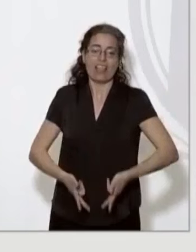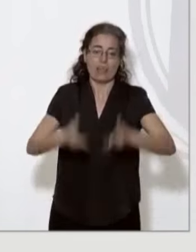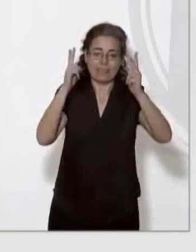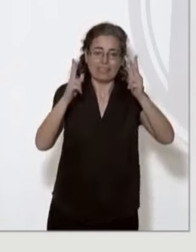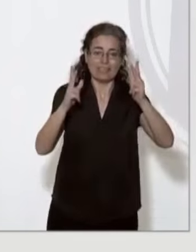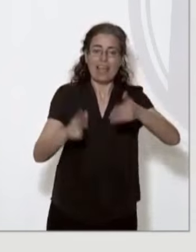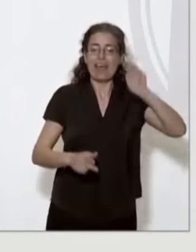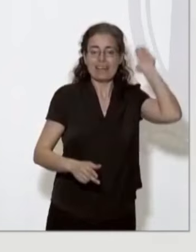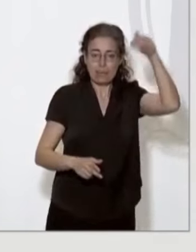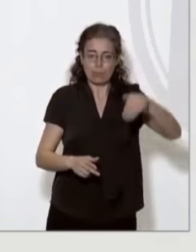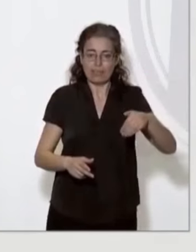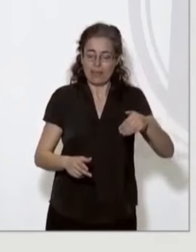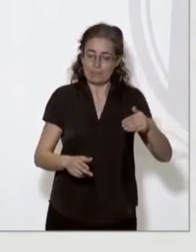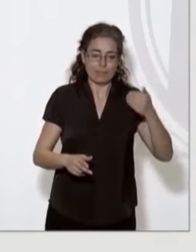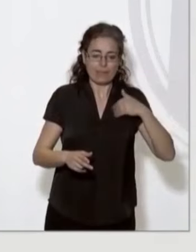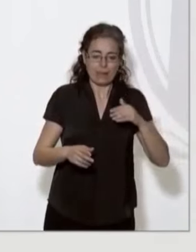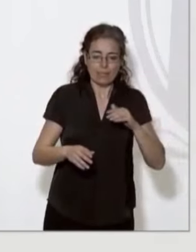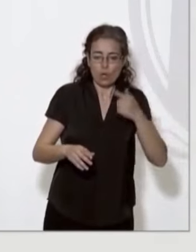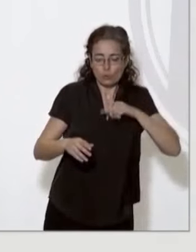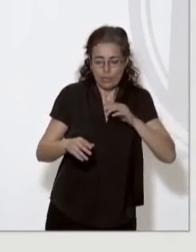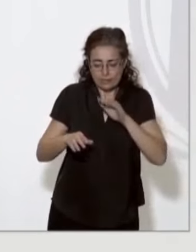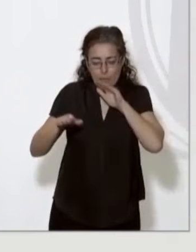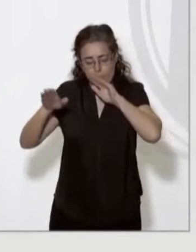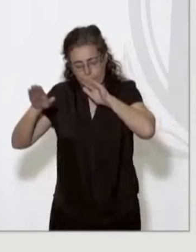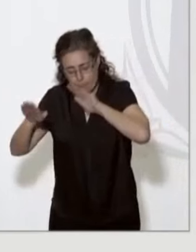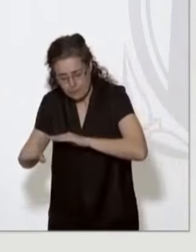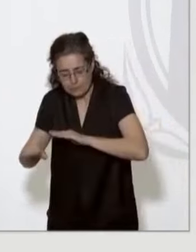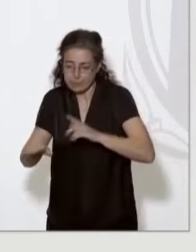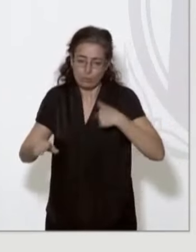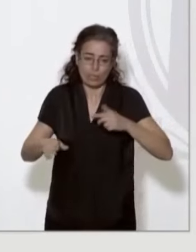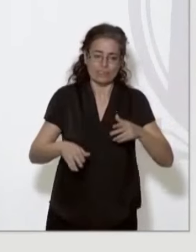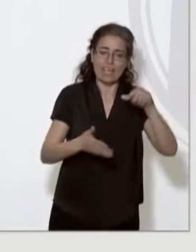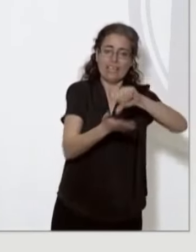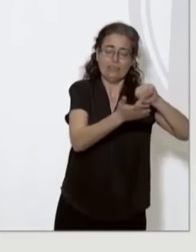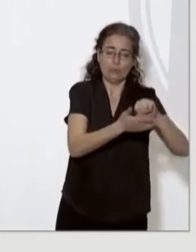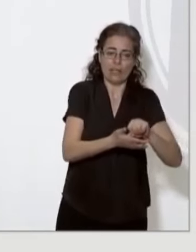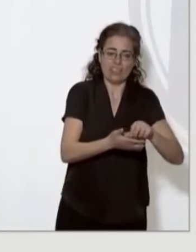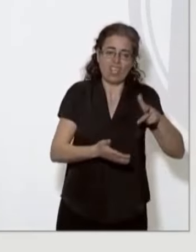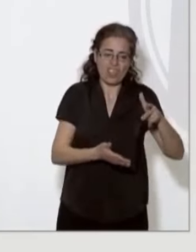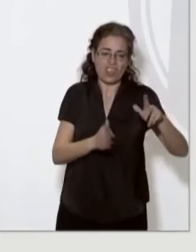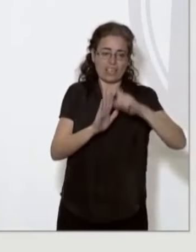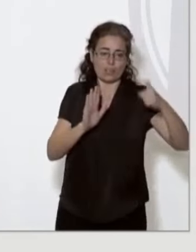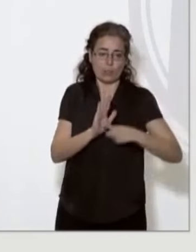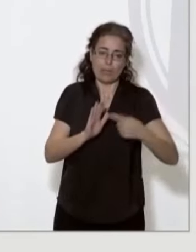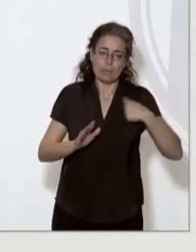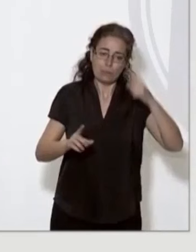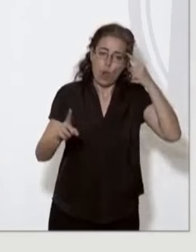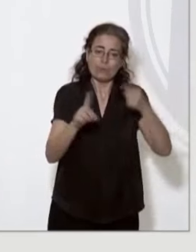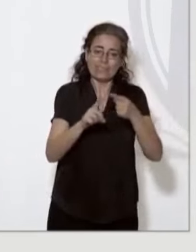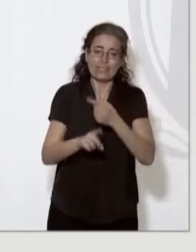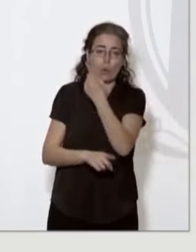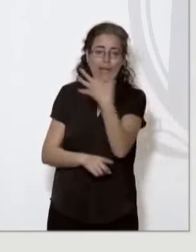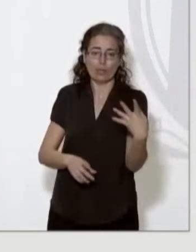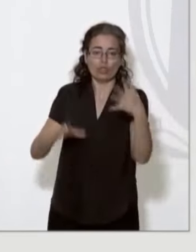República. Passar de ser súbdits a ciutadans de ple dret. Aquest era l'objectiu d'aquell 14 d'abril